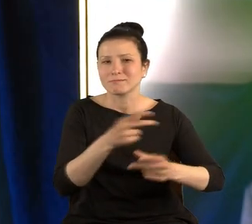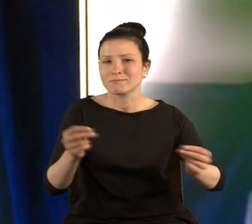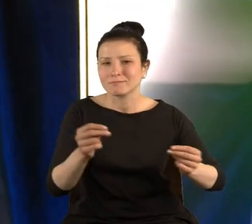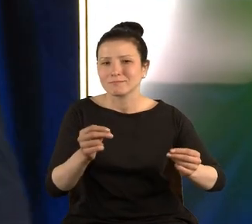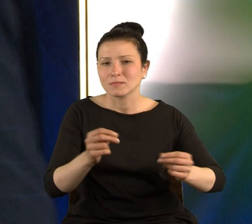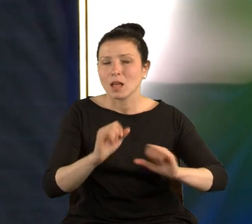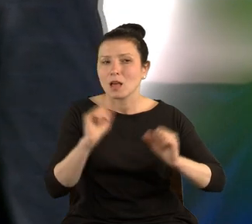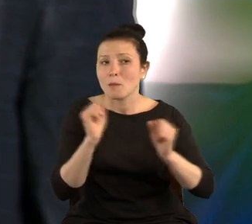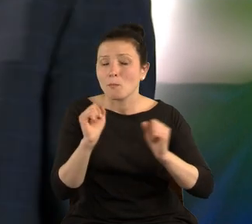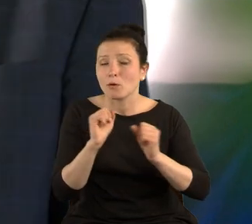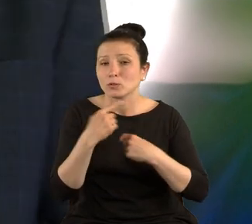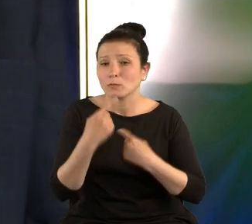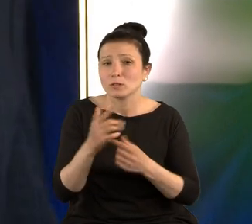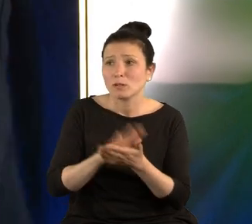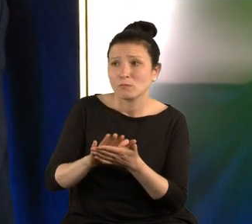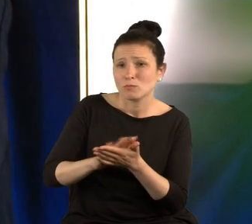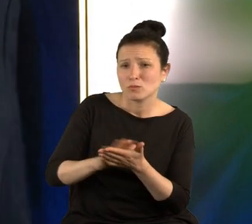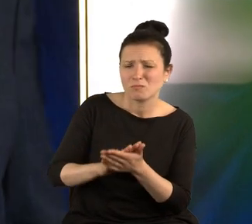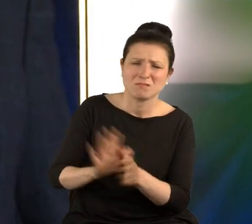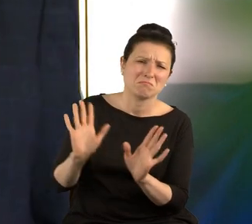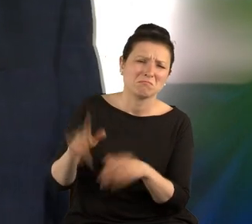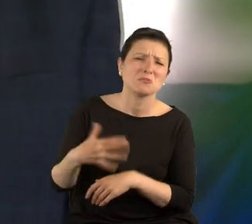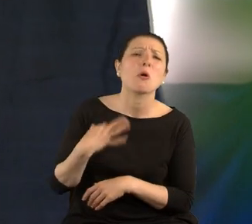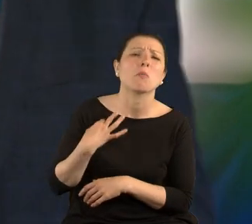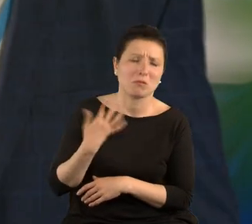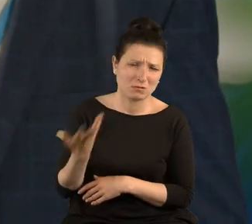Boję się powiedzieć, przepraszam, a co mnie to obchodzi?